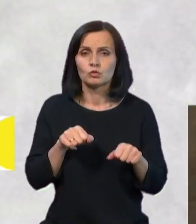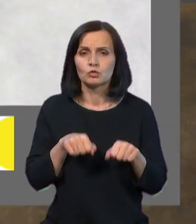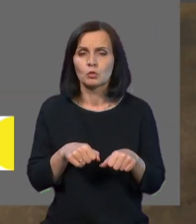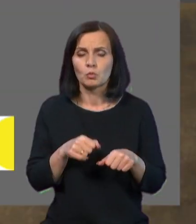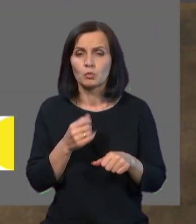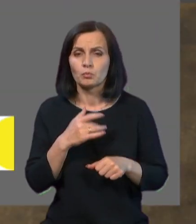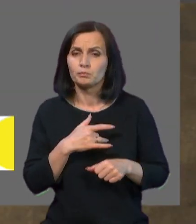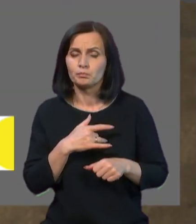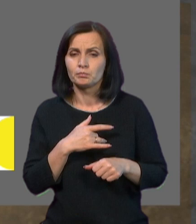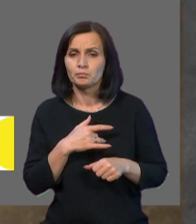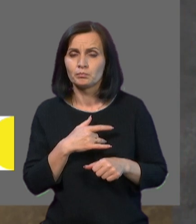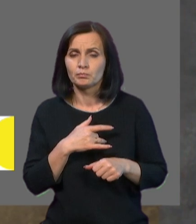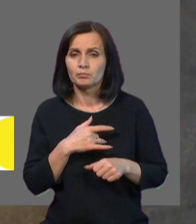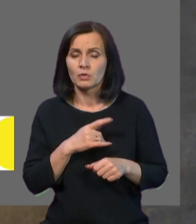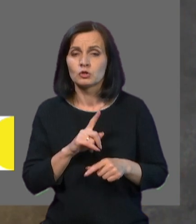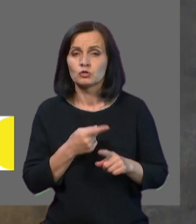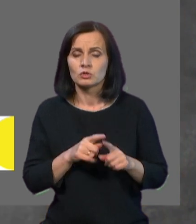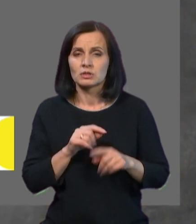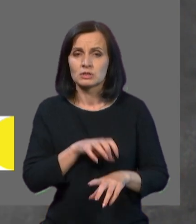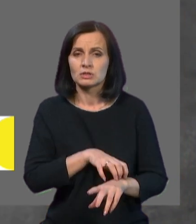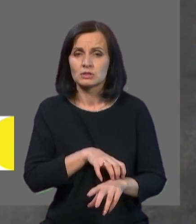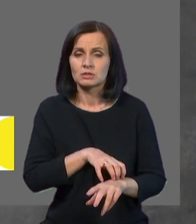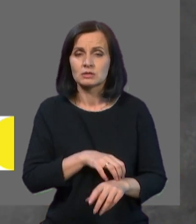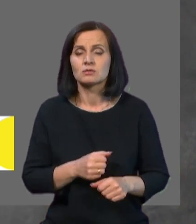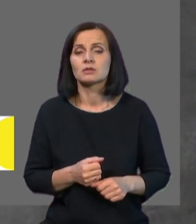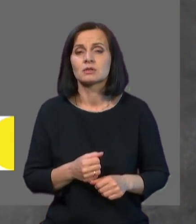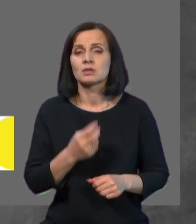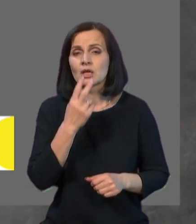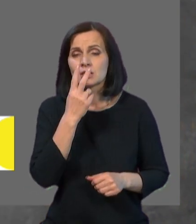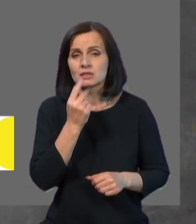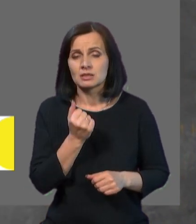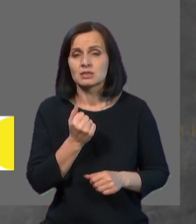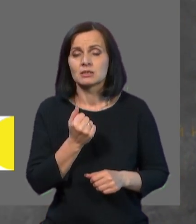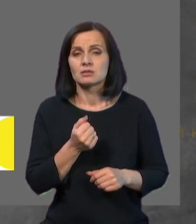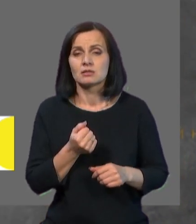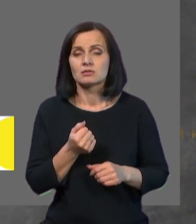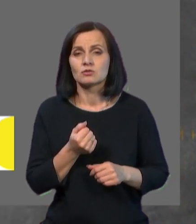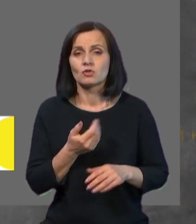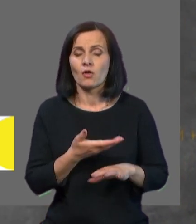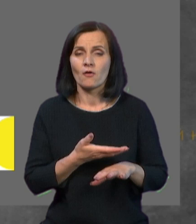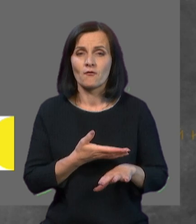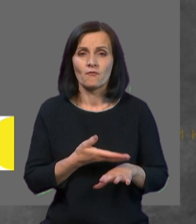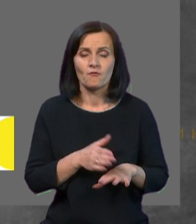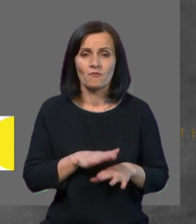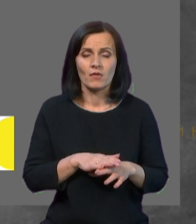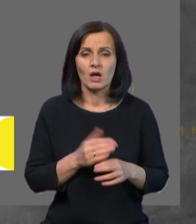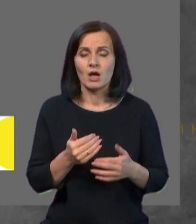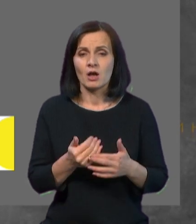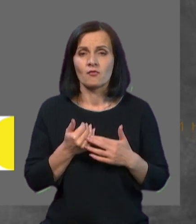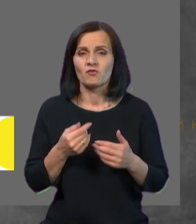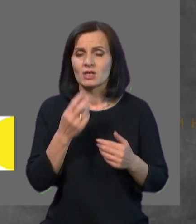забідозрити, що це алергічний стан. Зазвичай за студою його важко від застуди